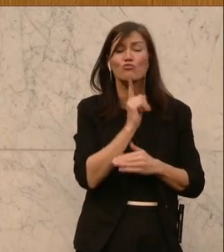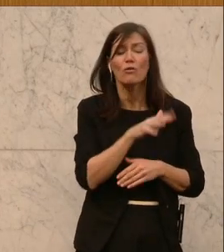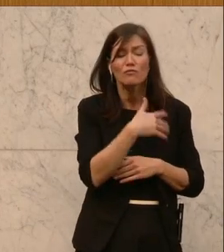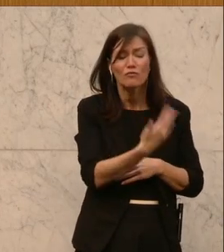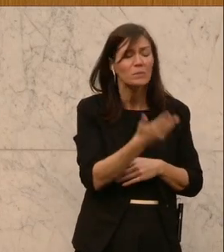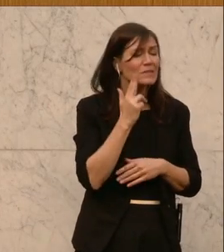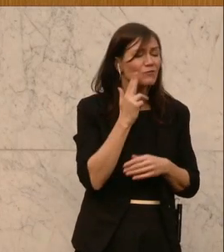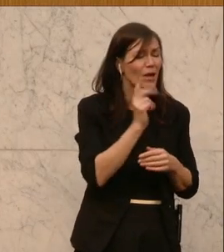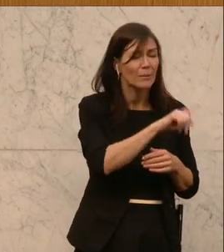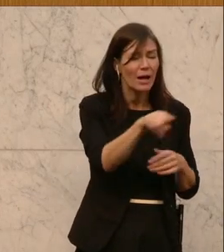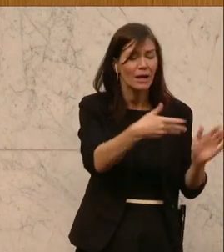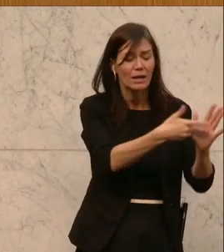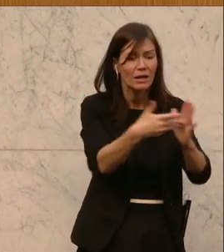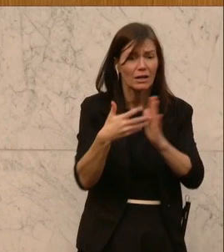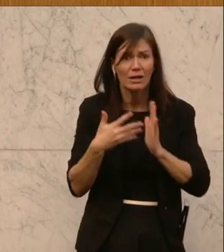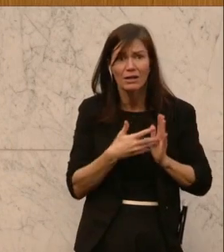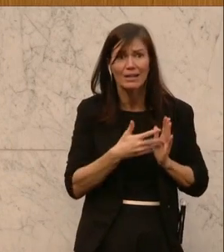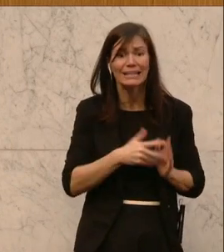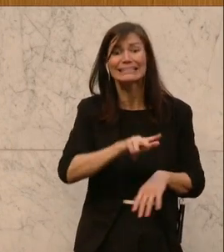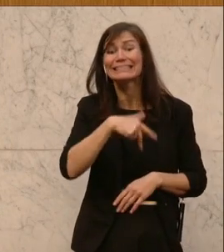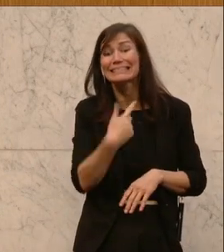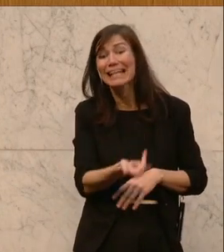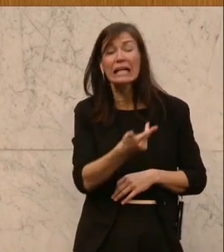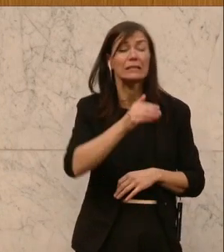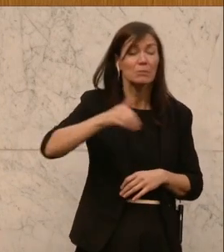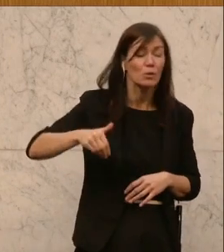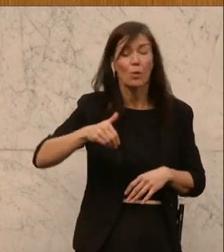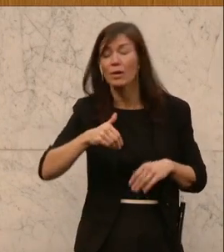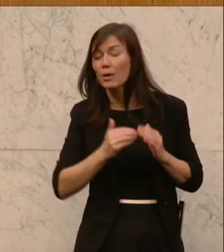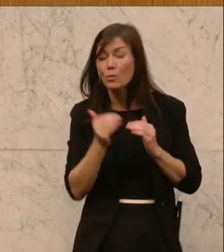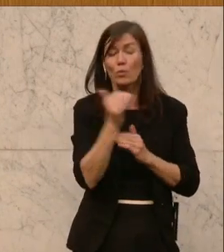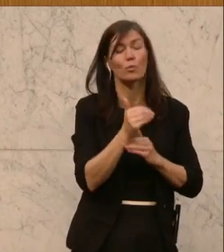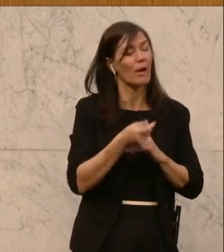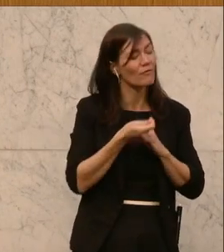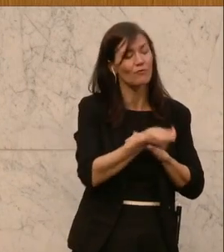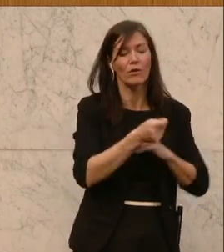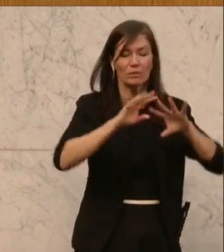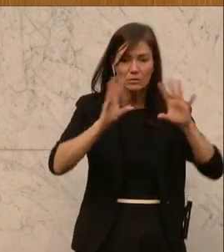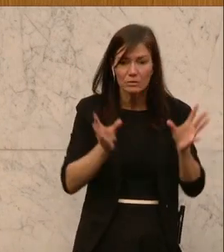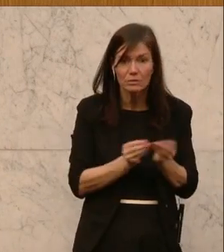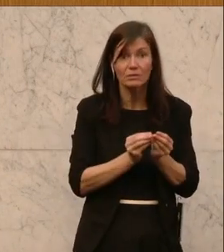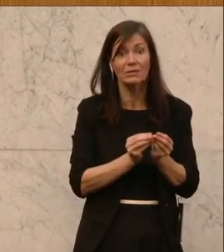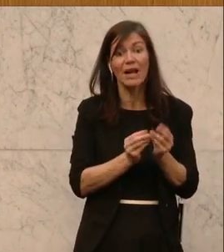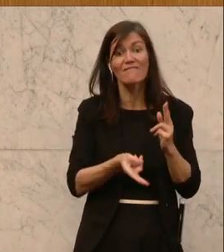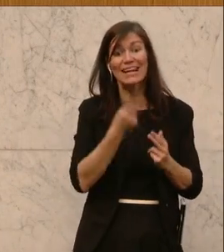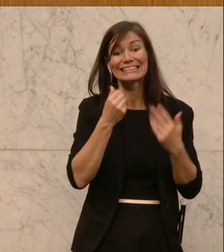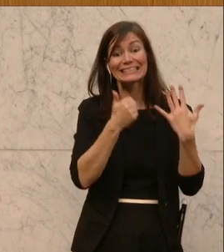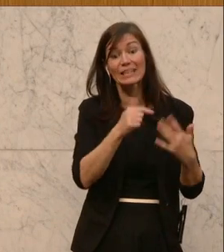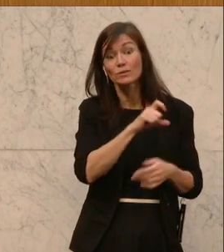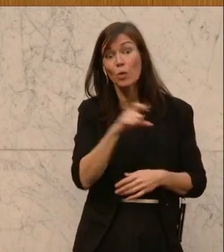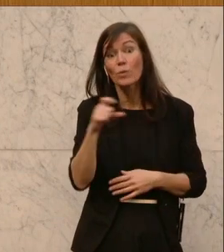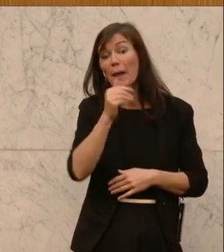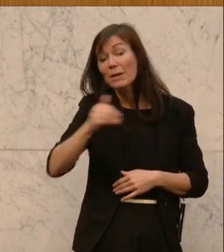Unternehmen. 30 Millionen Überförderungen. Geschätzte Überförderungssumme summa summarum nahezu 600 Millionen.